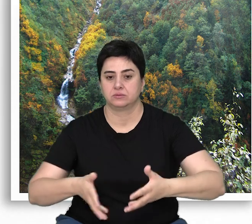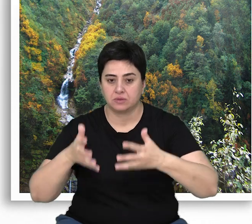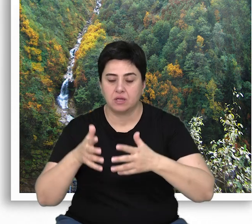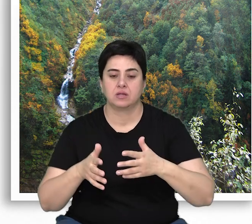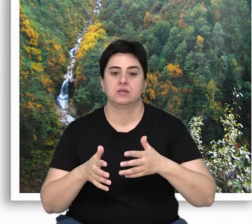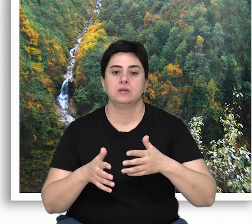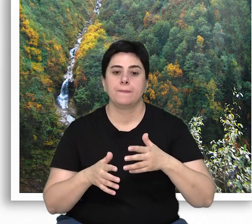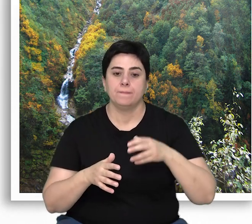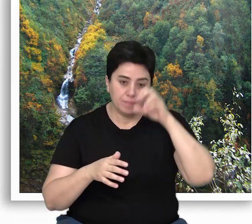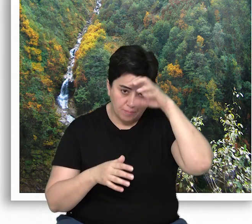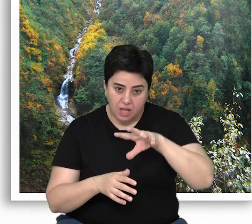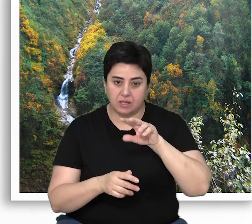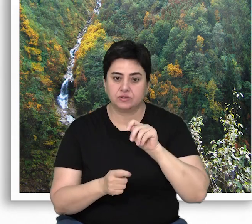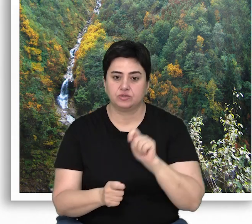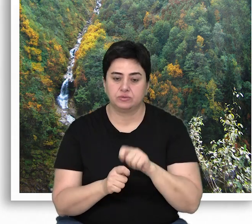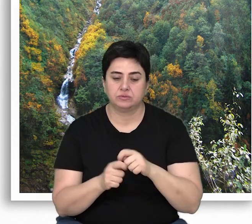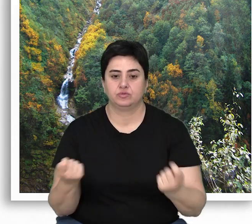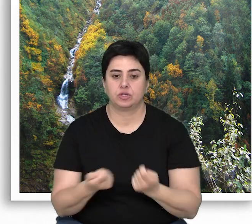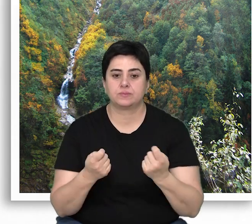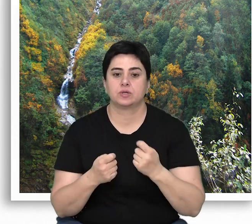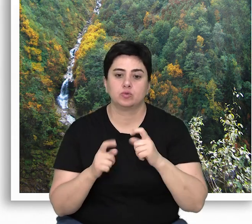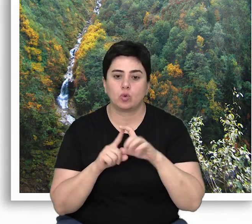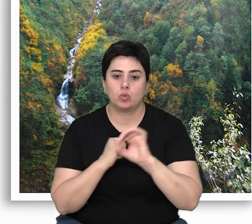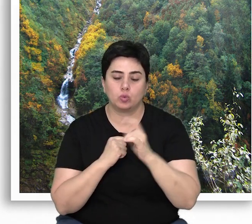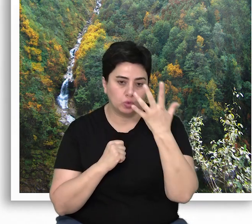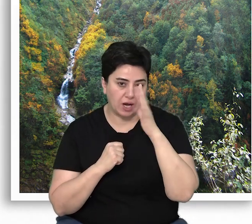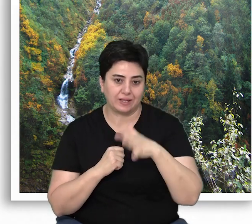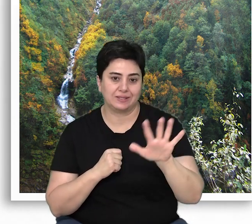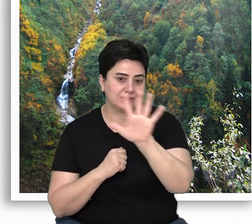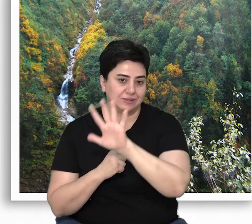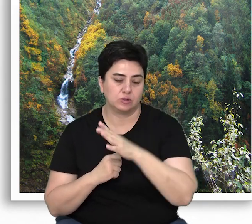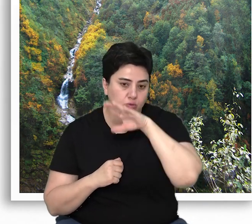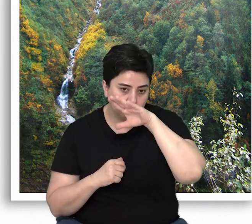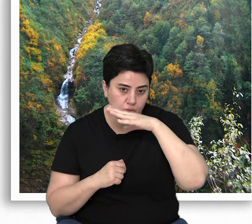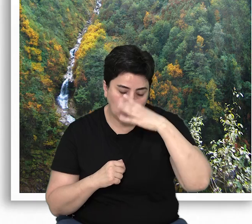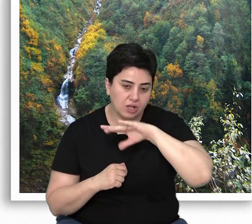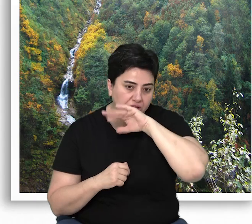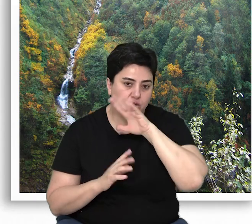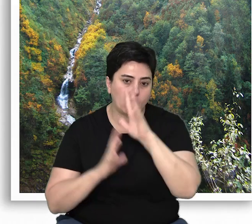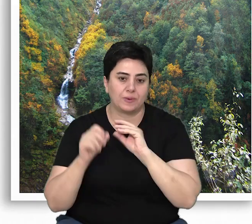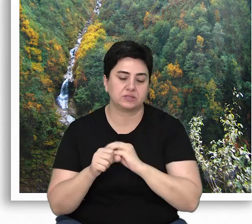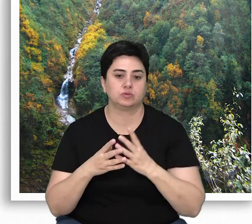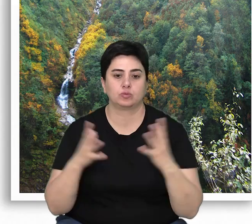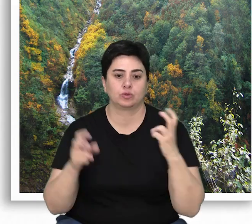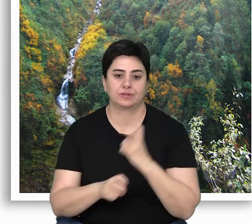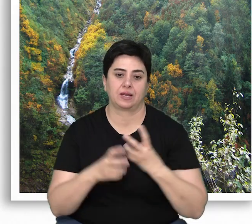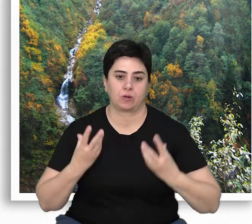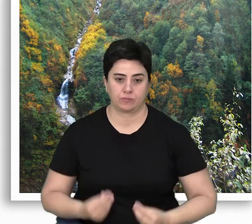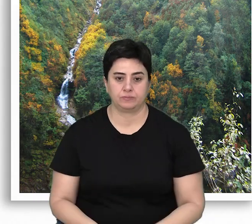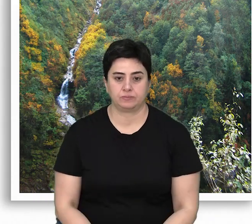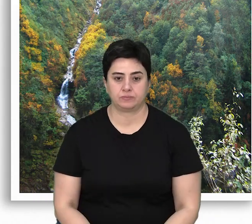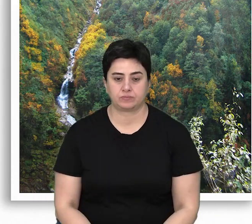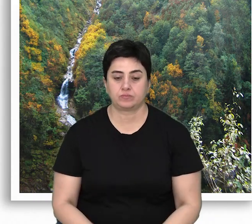inşaatları ve madencilik çalışmaları, çoğunlukla Doğu Karadeniz'de bulunan doğal yaşlı ormanlar için büyük tehlike